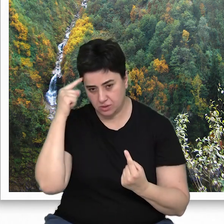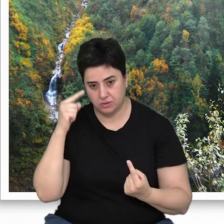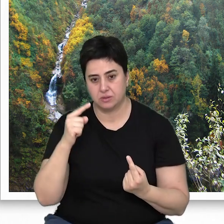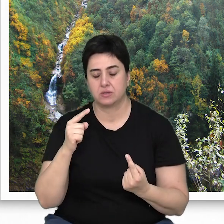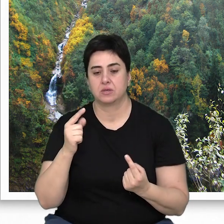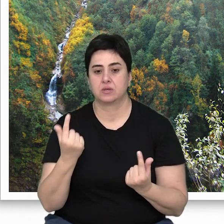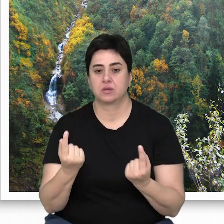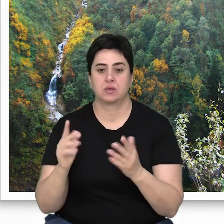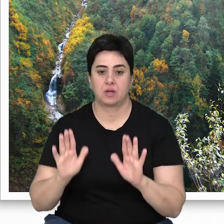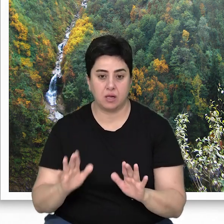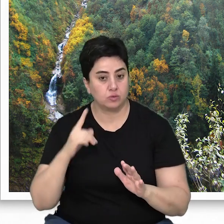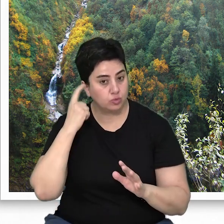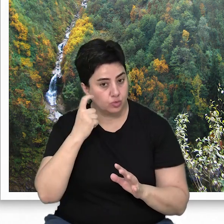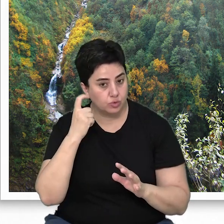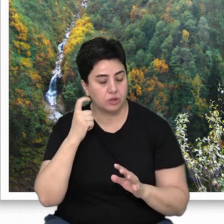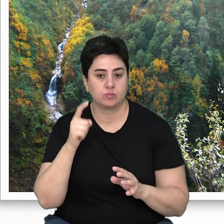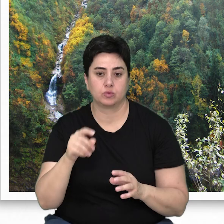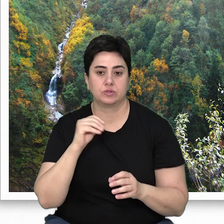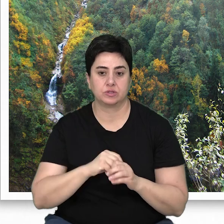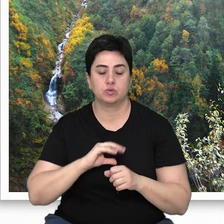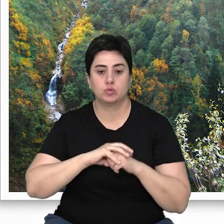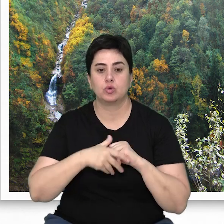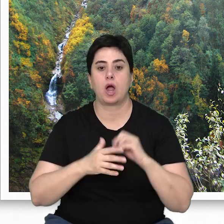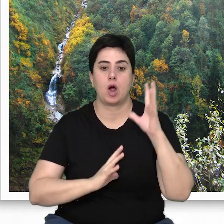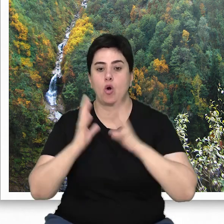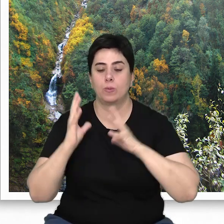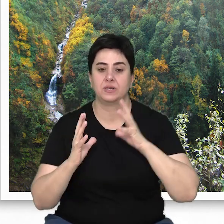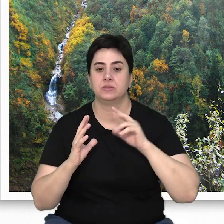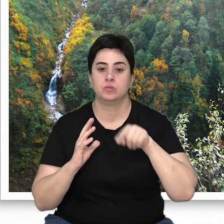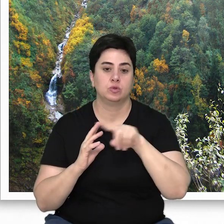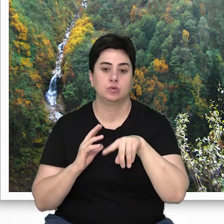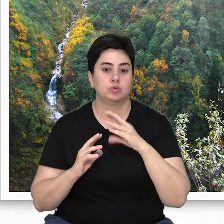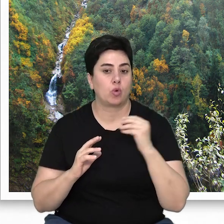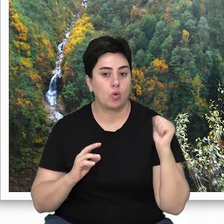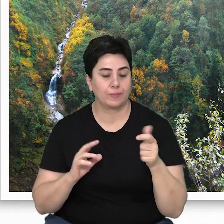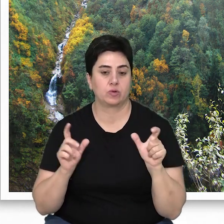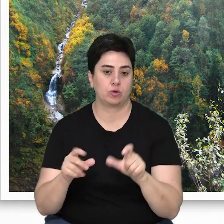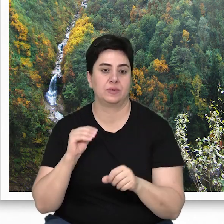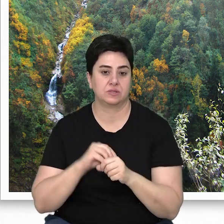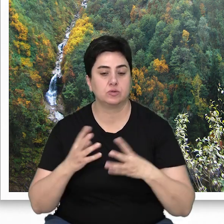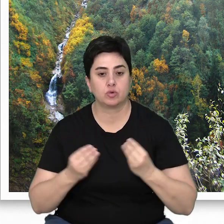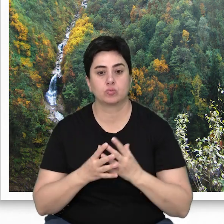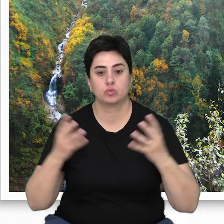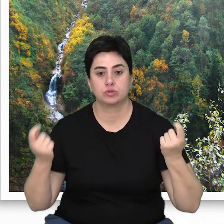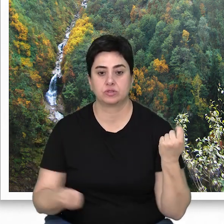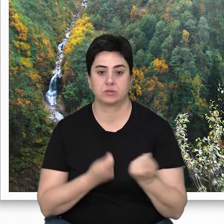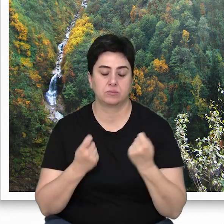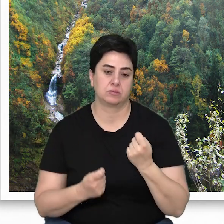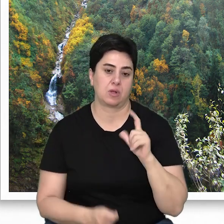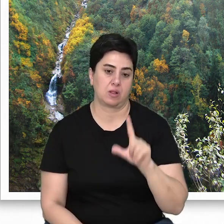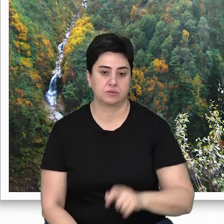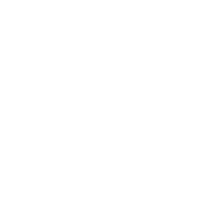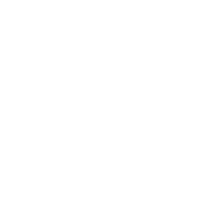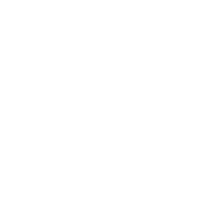sayıda orman parçası kaldığını düşünürsek, artık dünya ormancılığında bu ormanların korunmasına yönelik önemli girişimlere